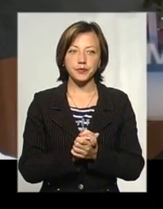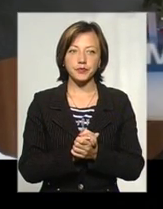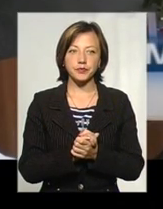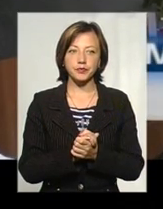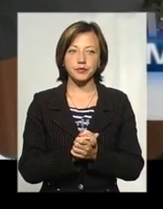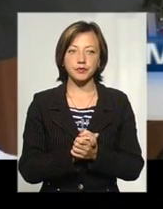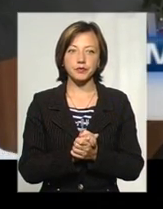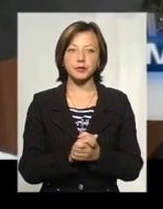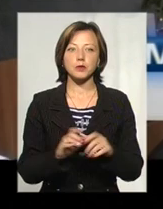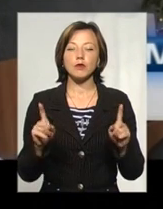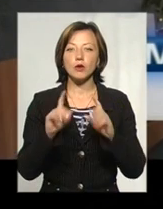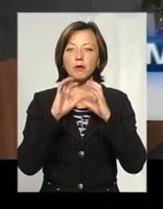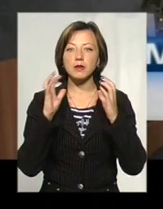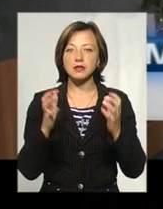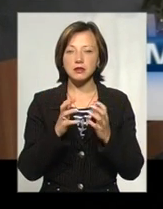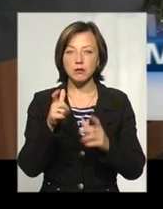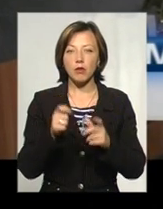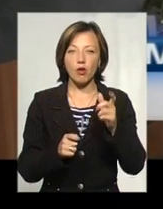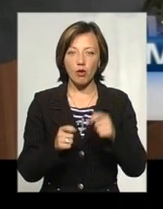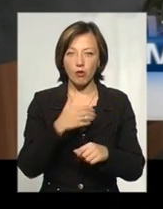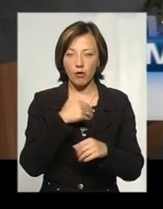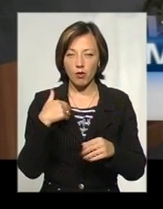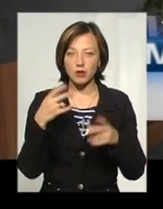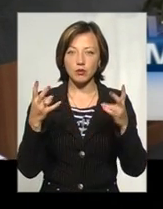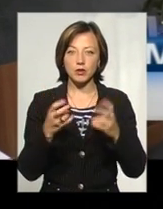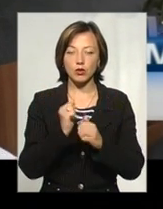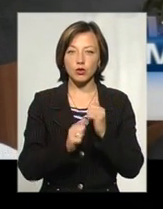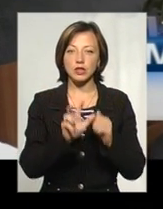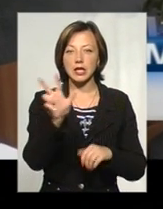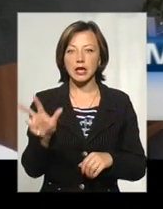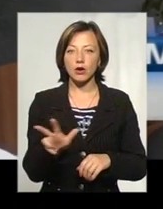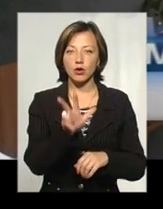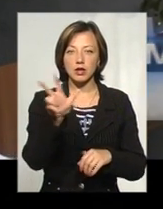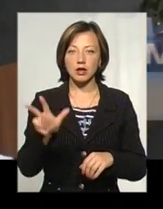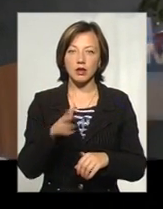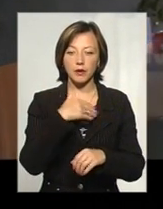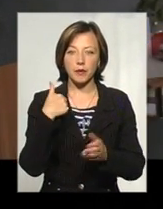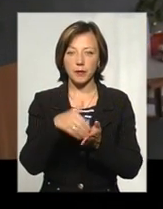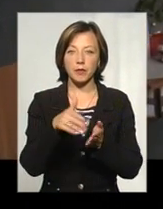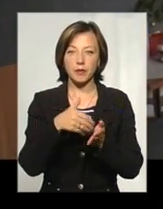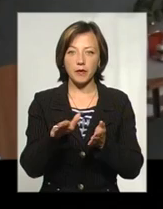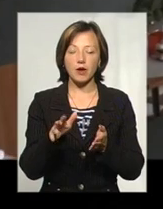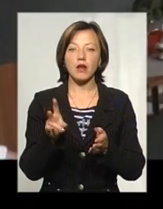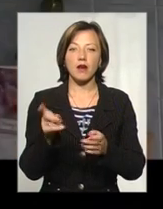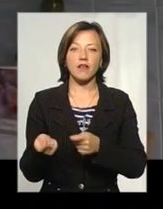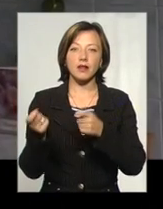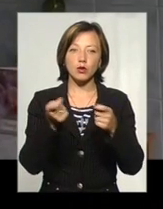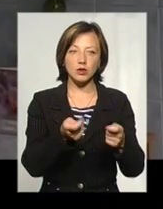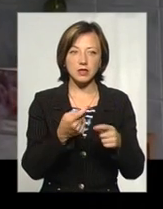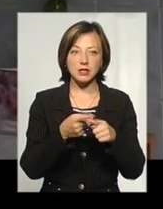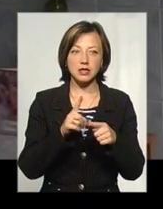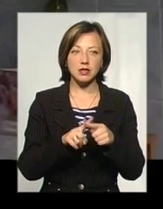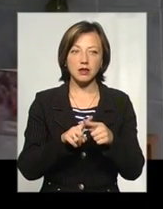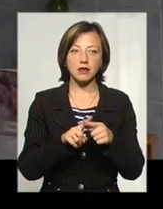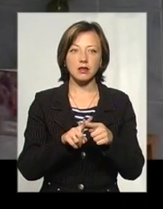такому лактації, щоб молоко постійно було, необхідно кожних три години стіжувати, відносити молоко. І це молоко